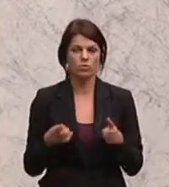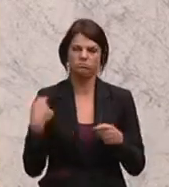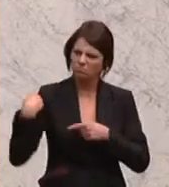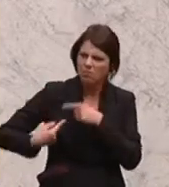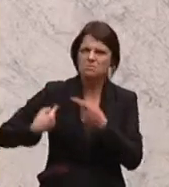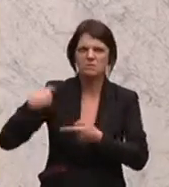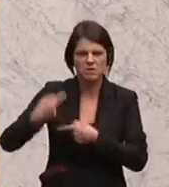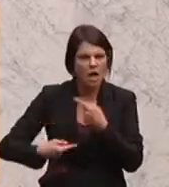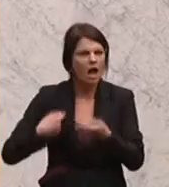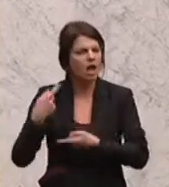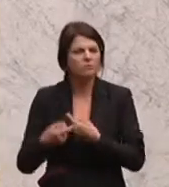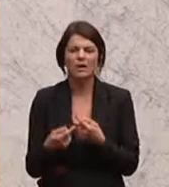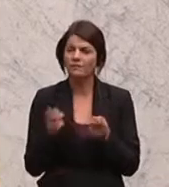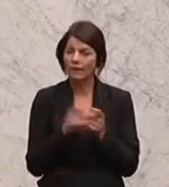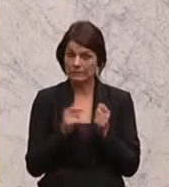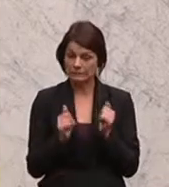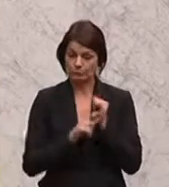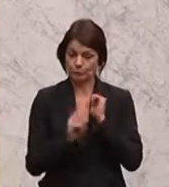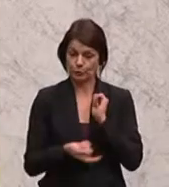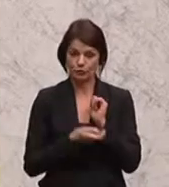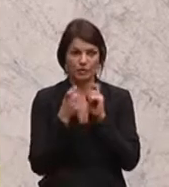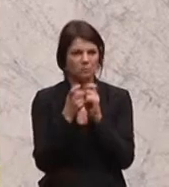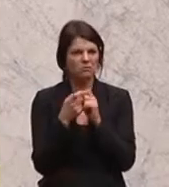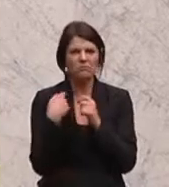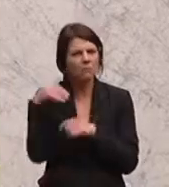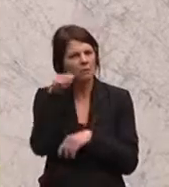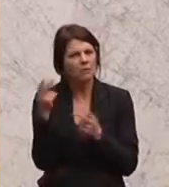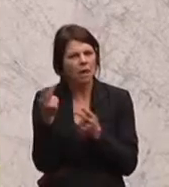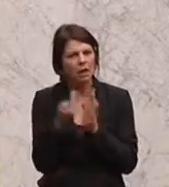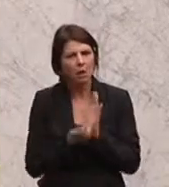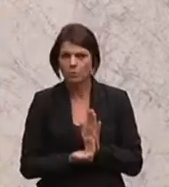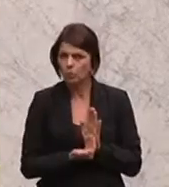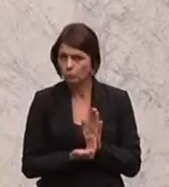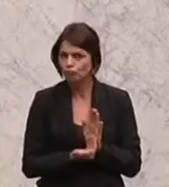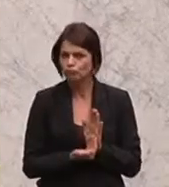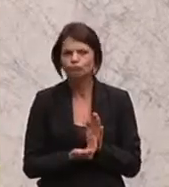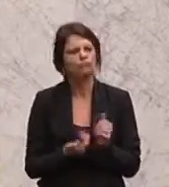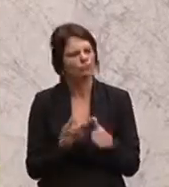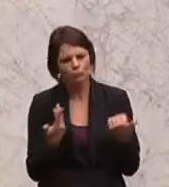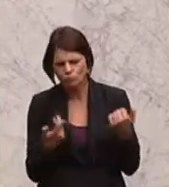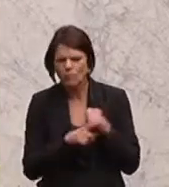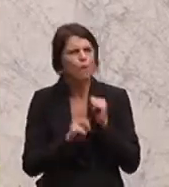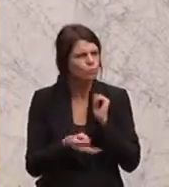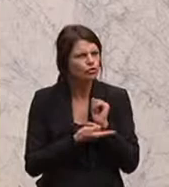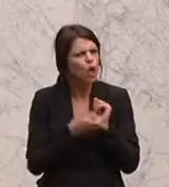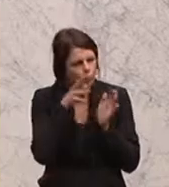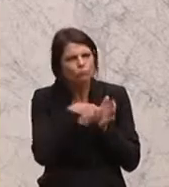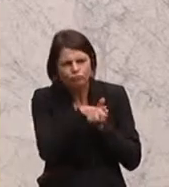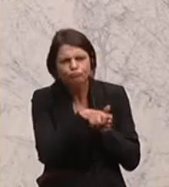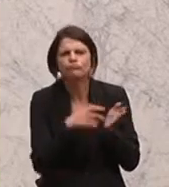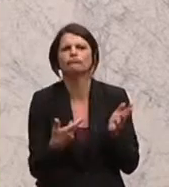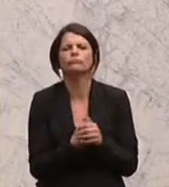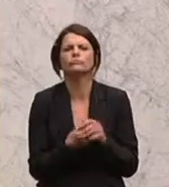jedes Jahr höre ich bei einer Budgetdebatte ähnliche Argumente, wie das Budget wird saniert, das